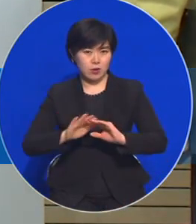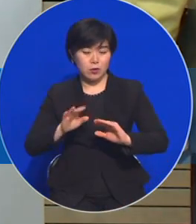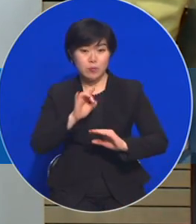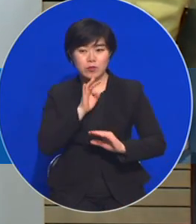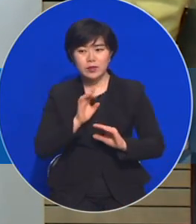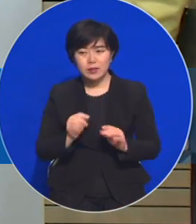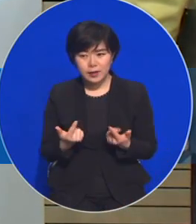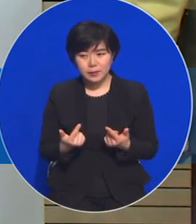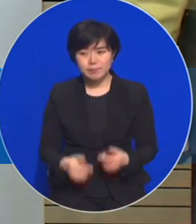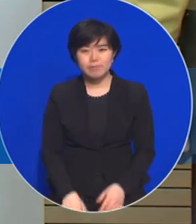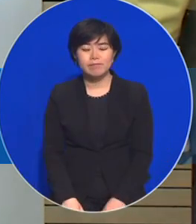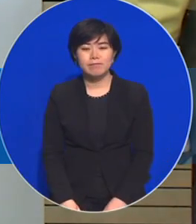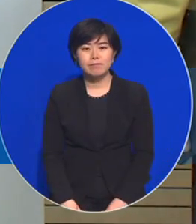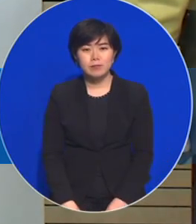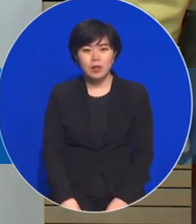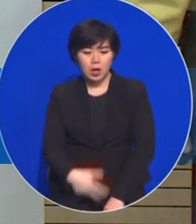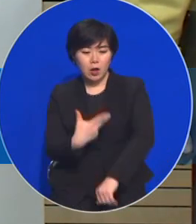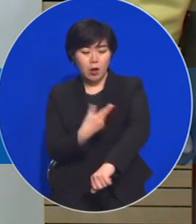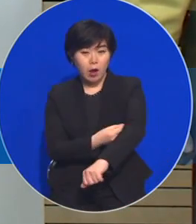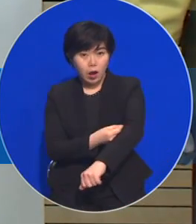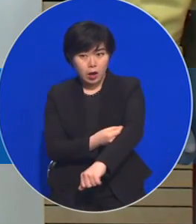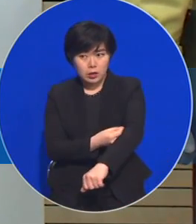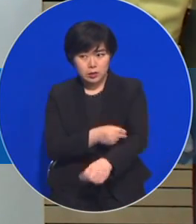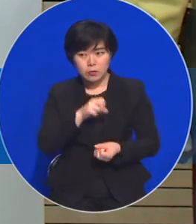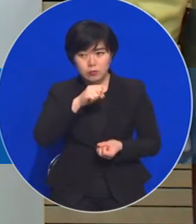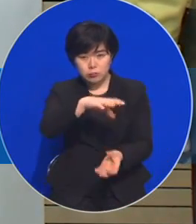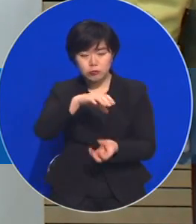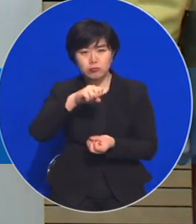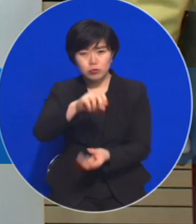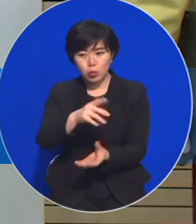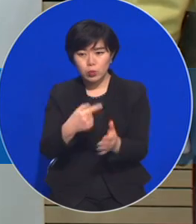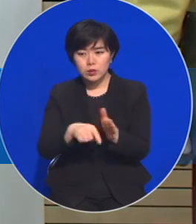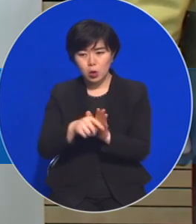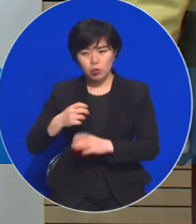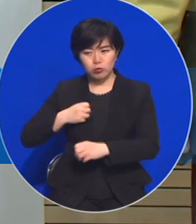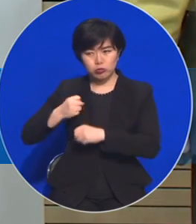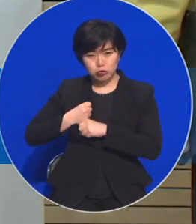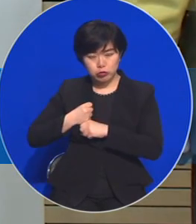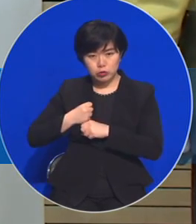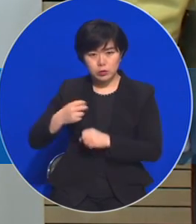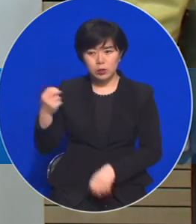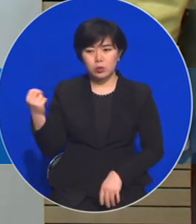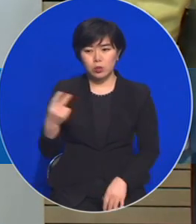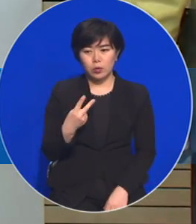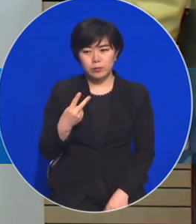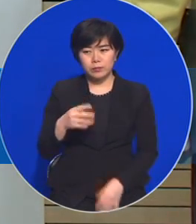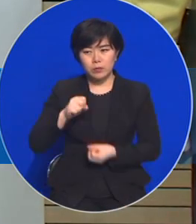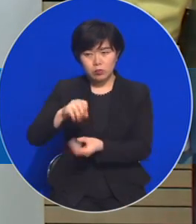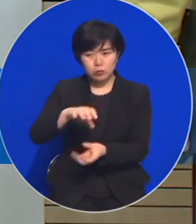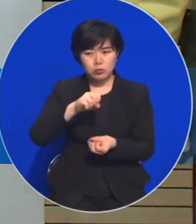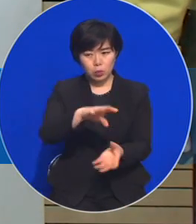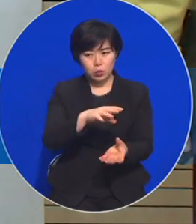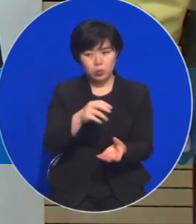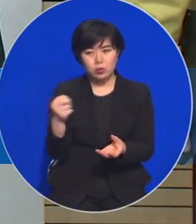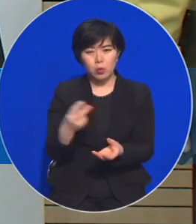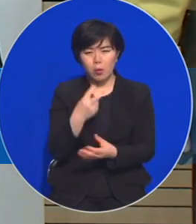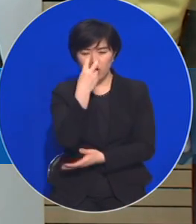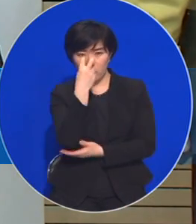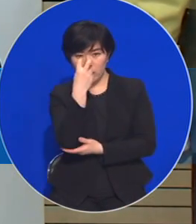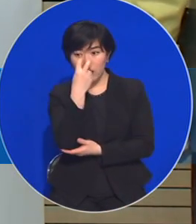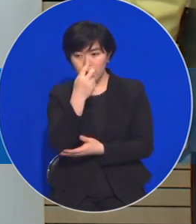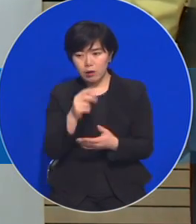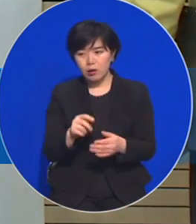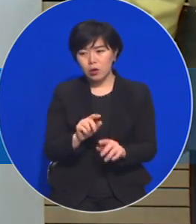백신 수송을 위한 군 인력, 수송, 호송, 경계 등